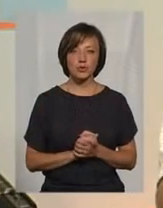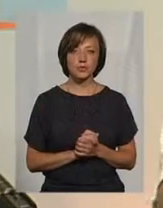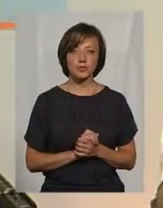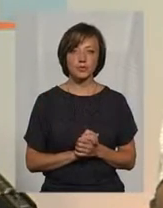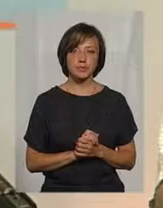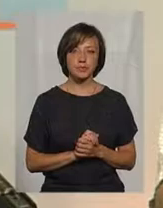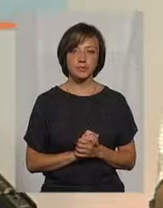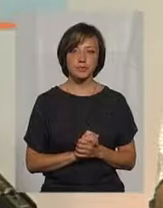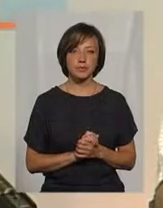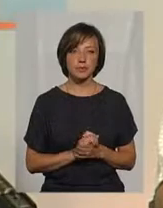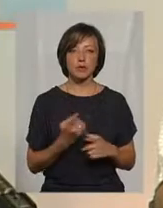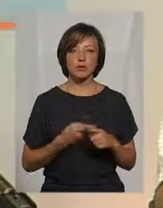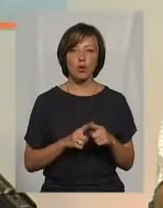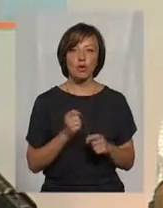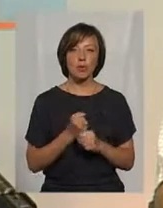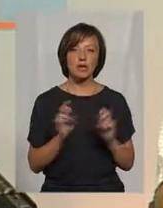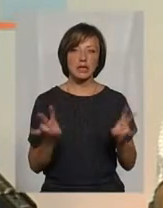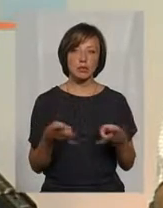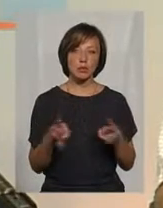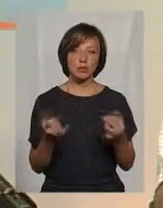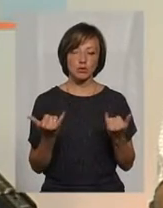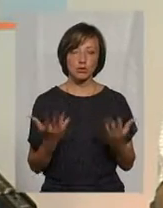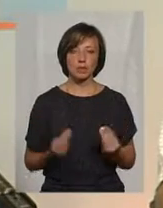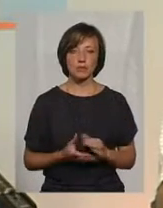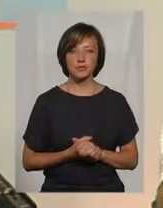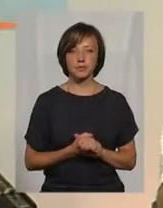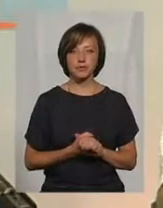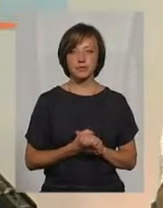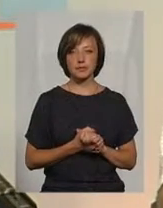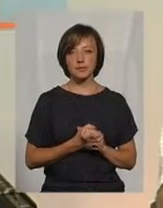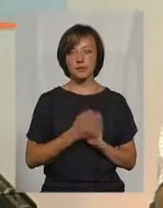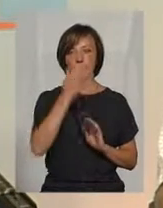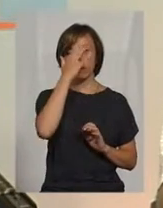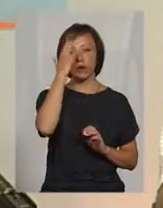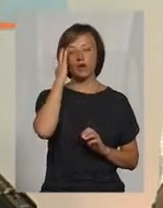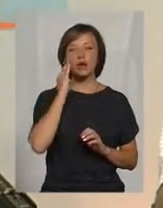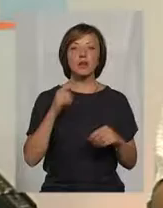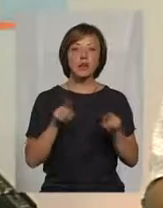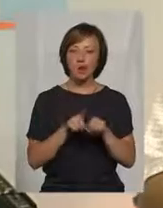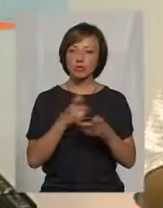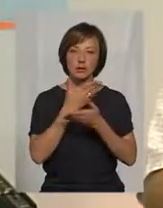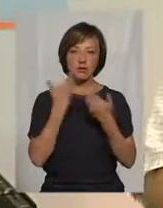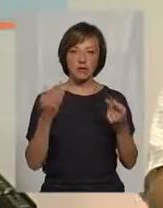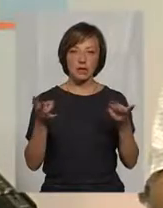цього робити не потрібно на сьогоднішній день. І також немає необхідності